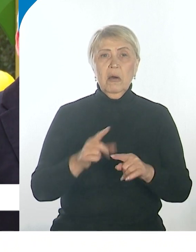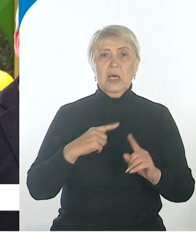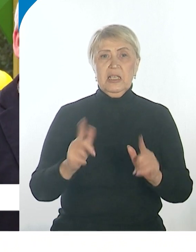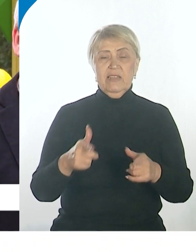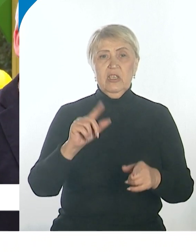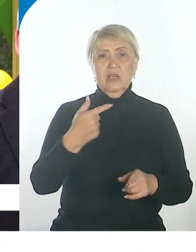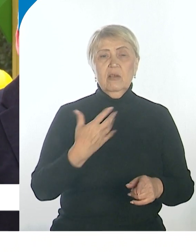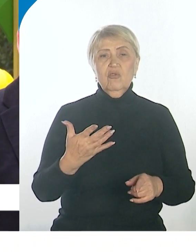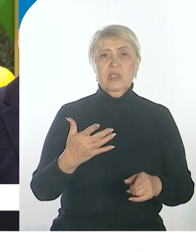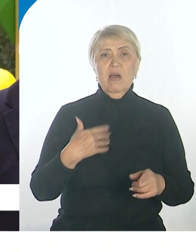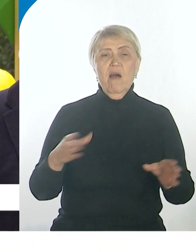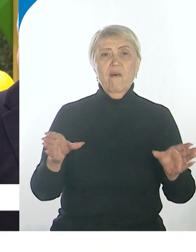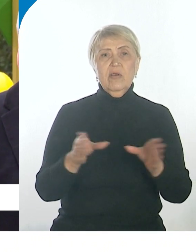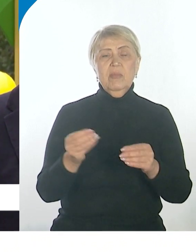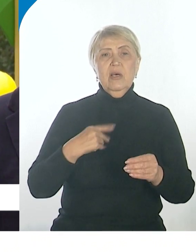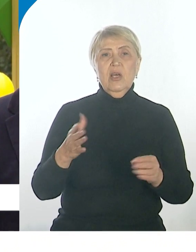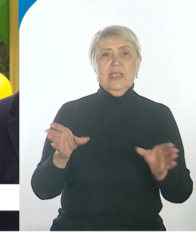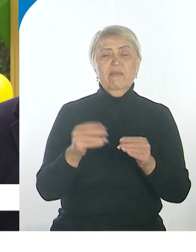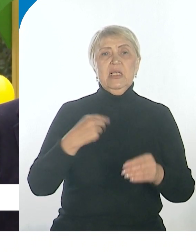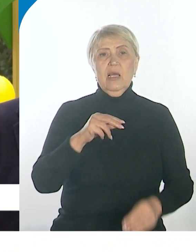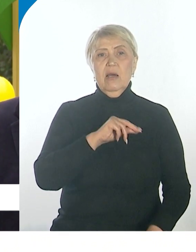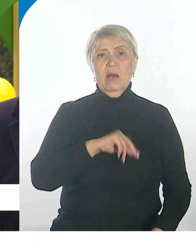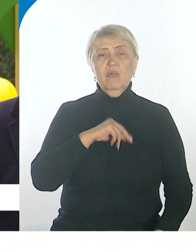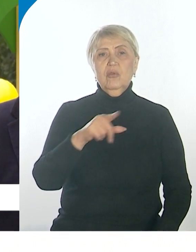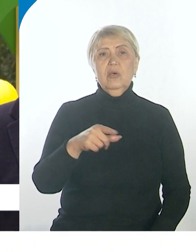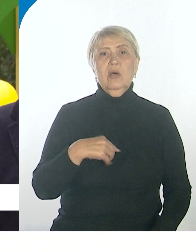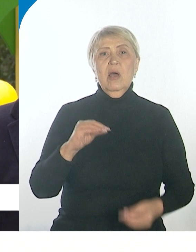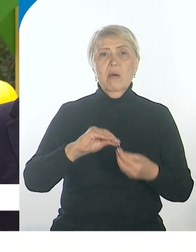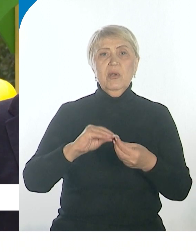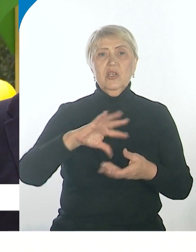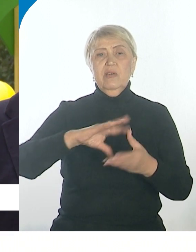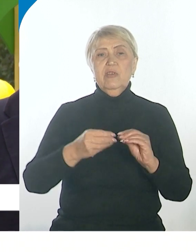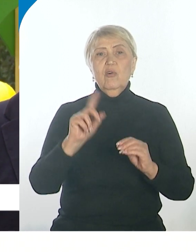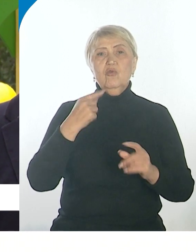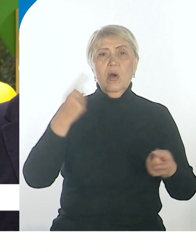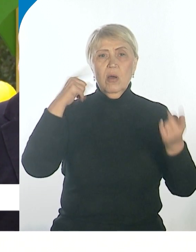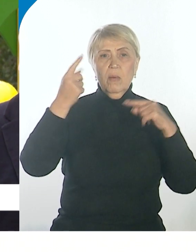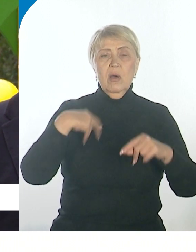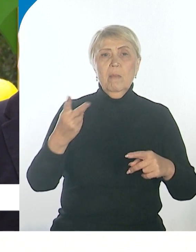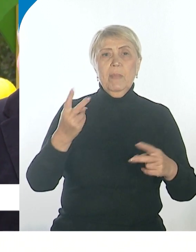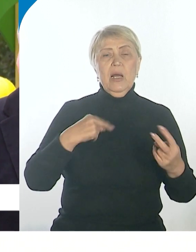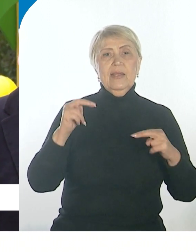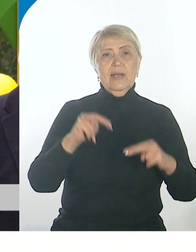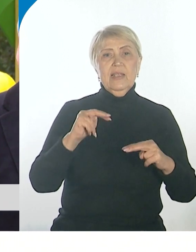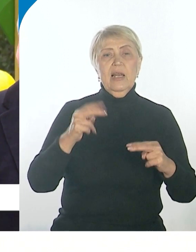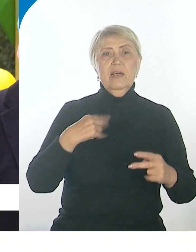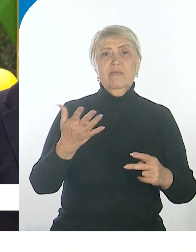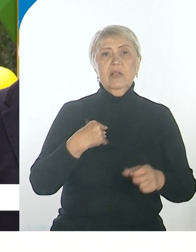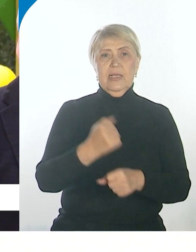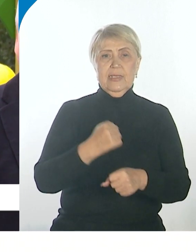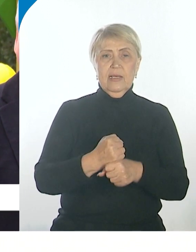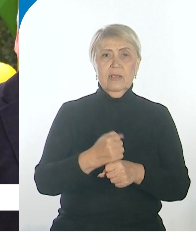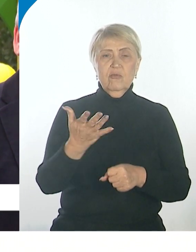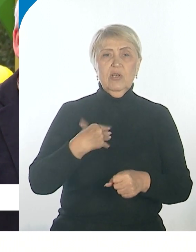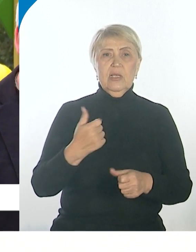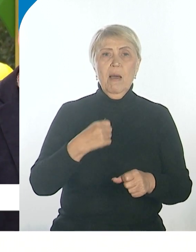этой совместной работы. Прежде всего, тех, кто инициировал это все, проконтролировал, сделал. Потому что и подрядчик